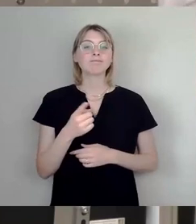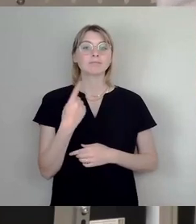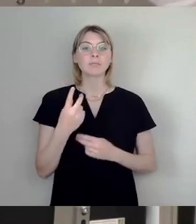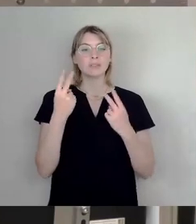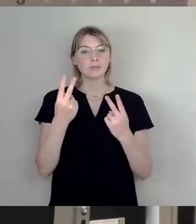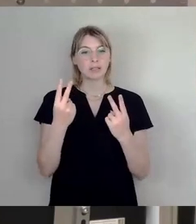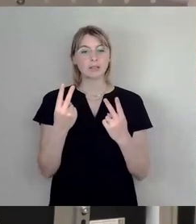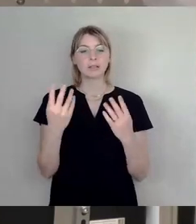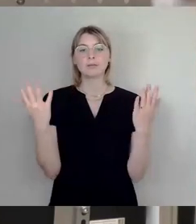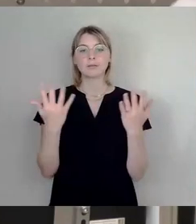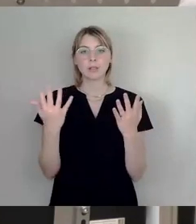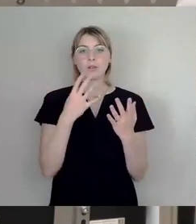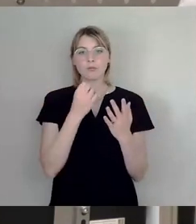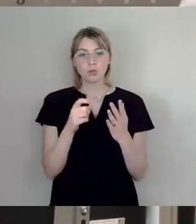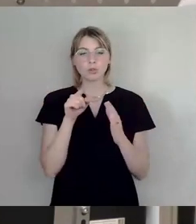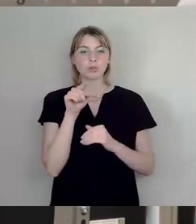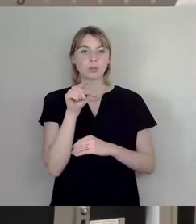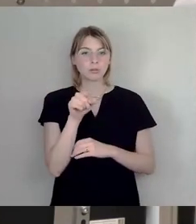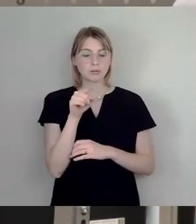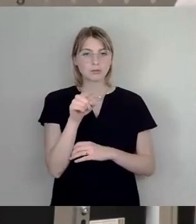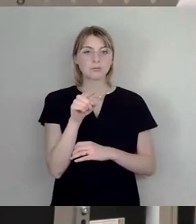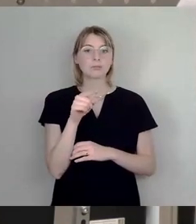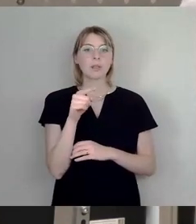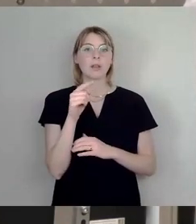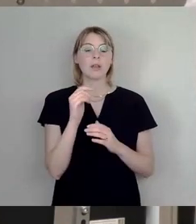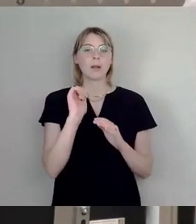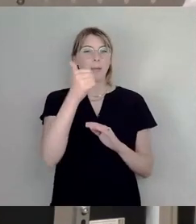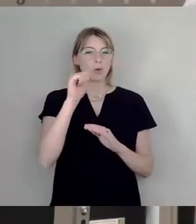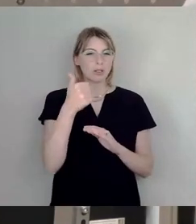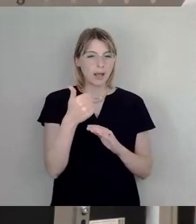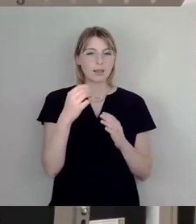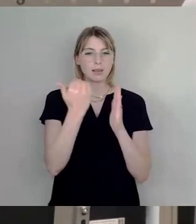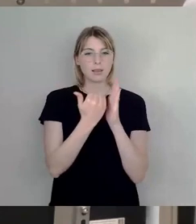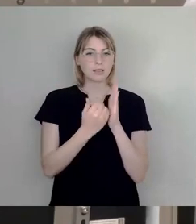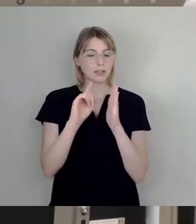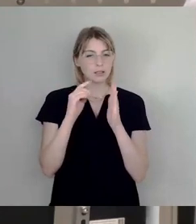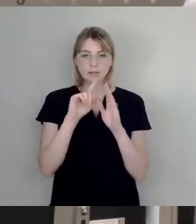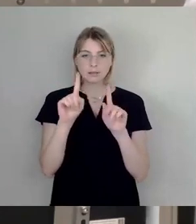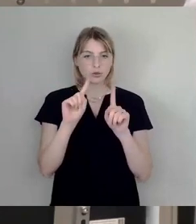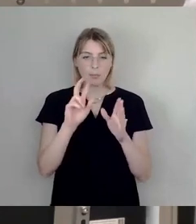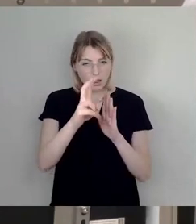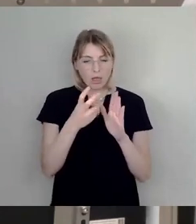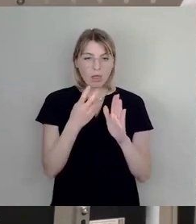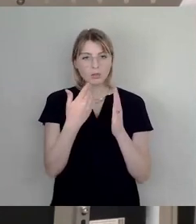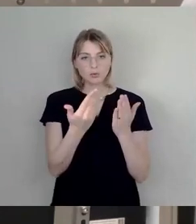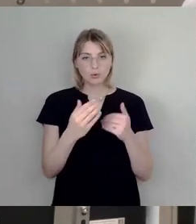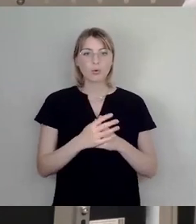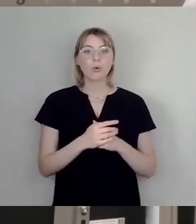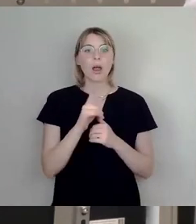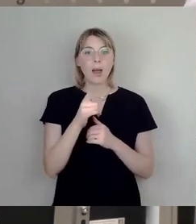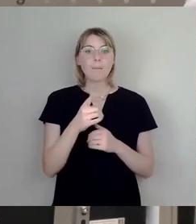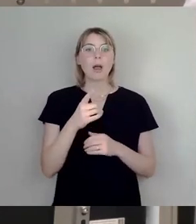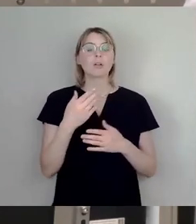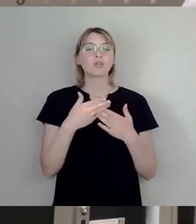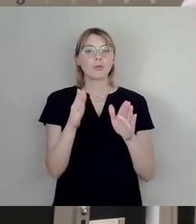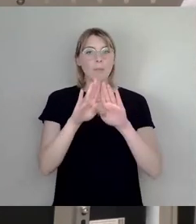Prioritätenliste, wie sie dort ist, nicht nochmal aufmachen. Uns ist natürlich bewusst, dass gerade die Investition in eine neue Schwimmhalle weiter aus mehr Geld